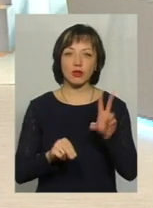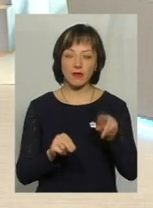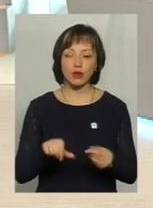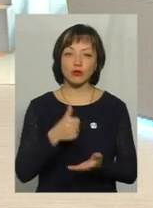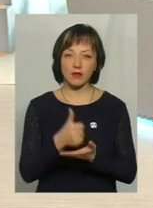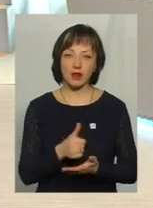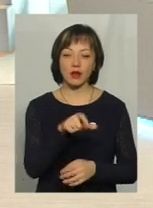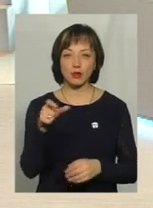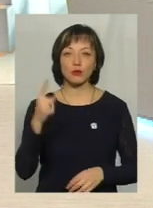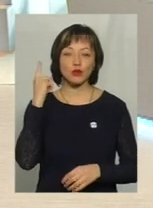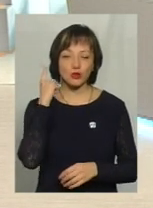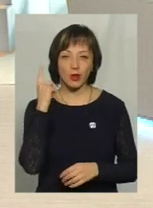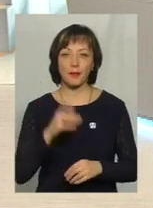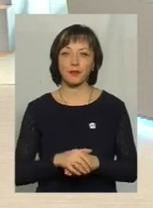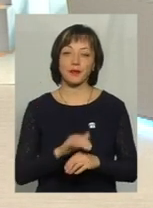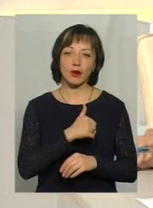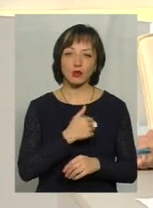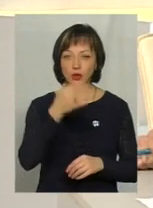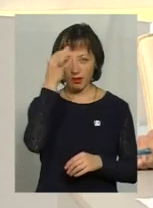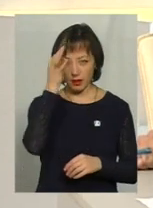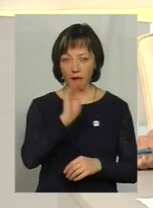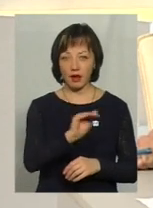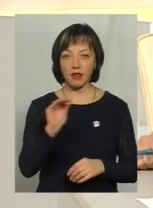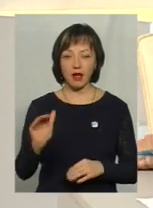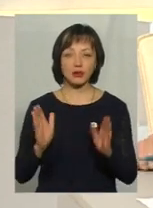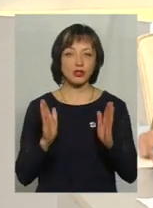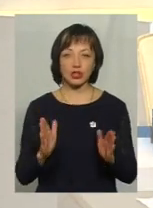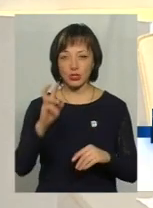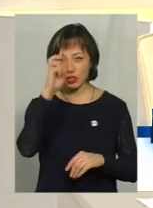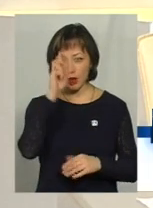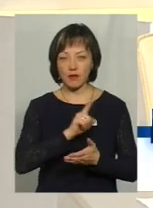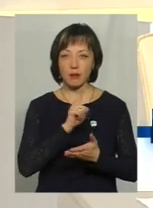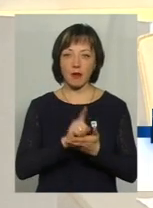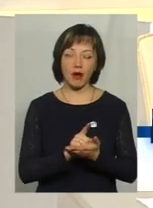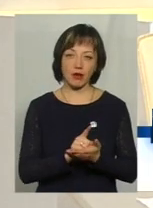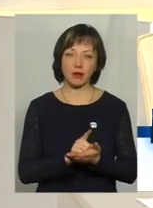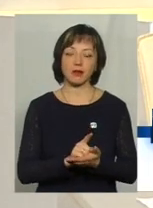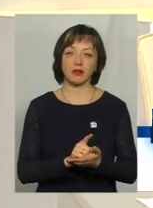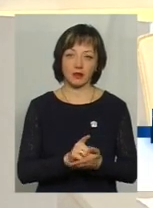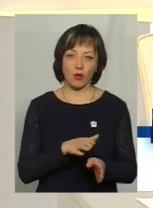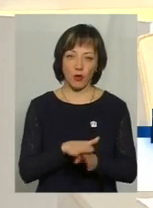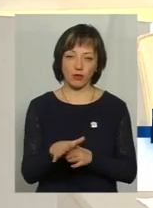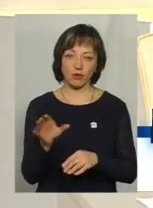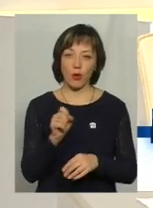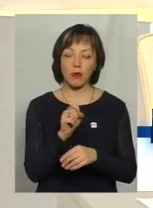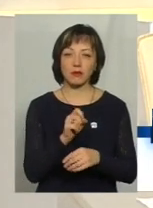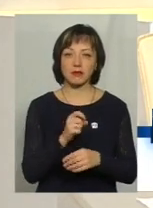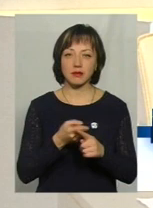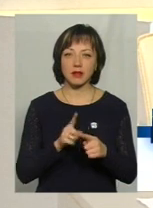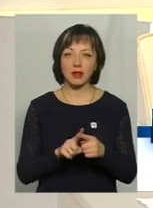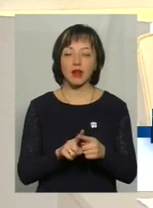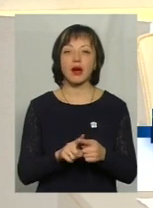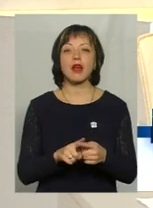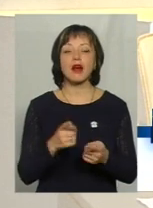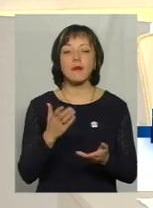основне глядачі наші почули. Я хочу нагадати, що не лише держава має обов'язки, має обов'язки і споживач. Якщо,